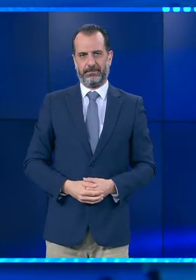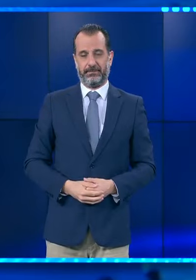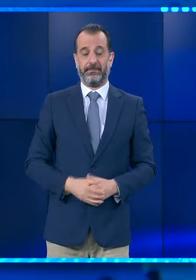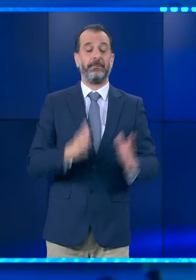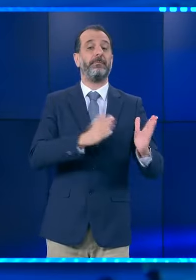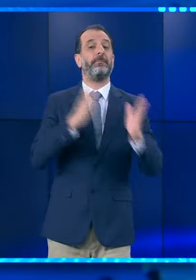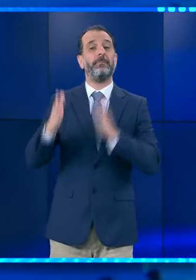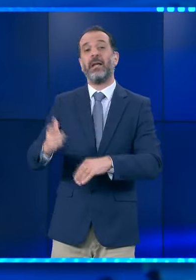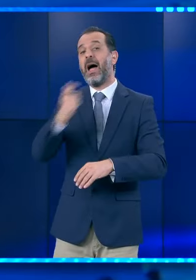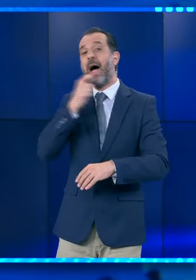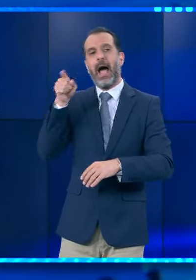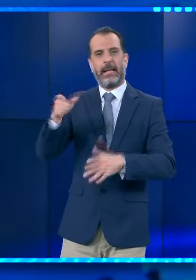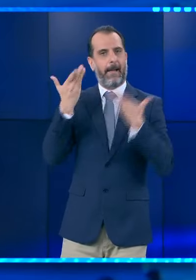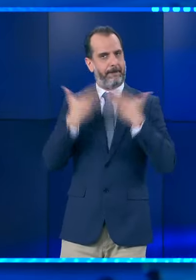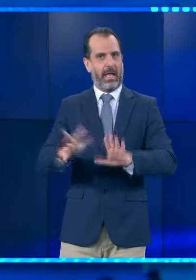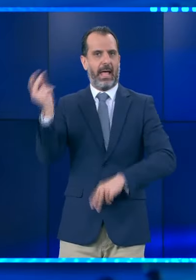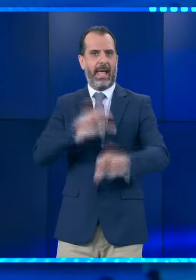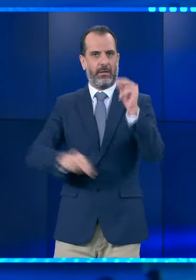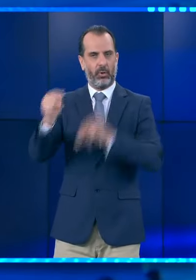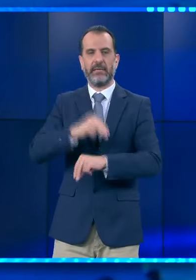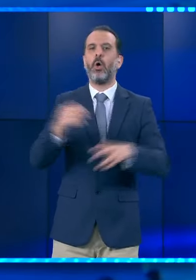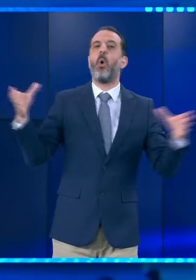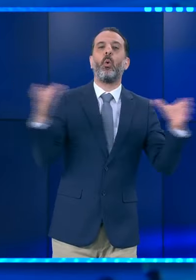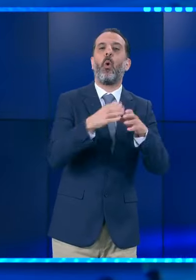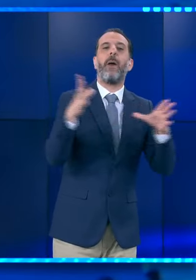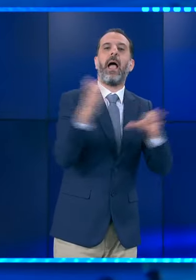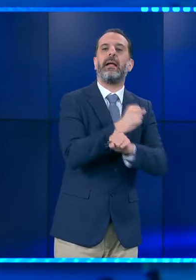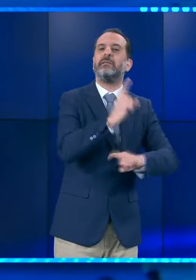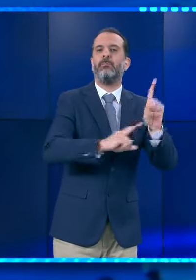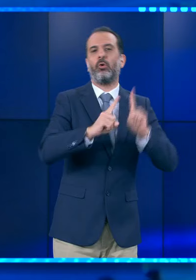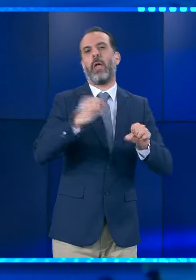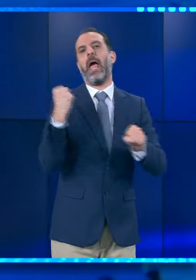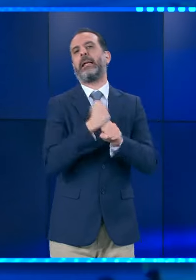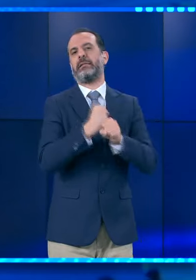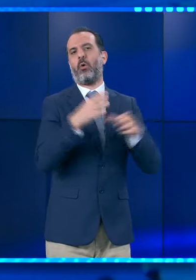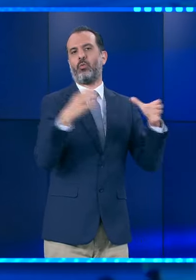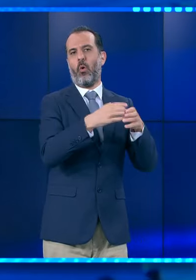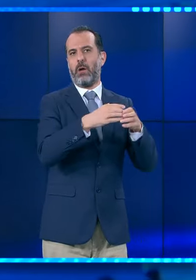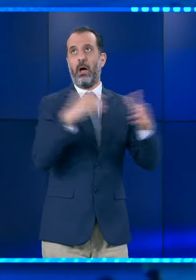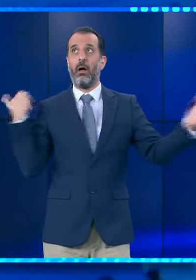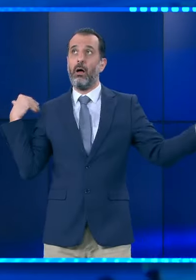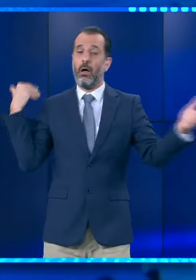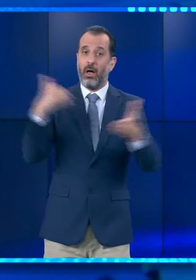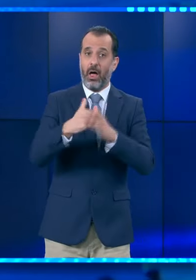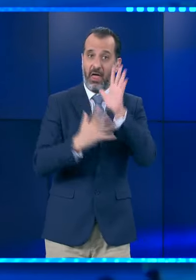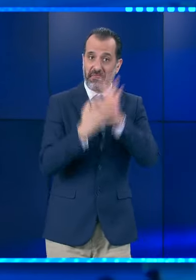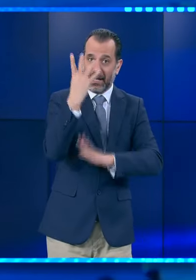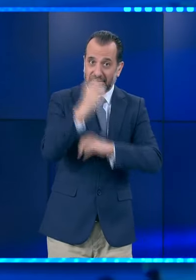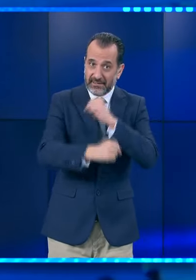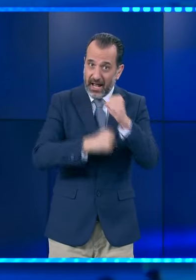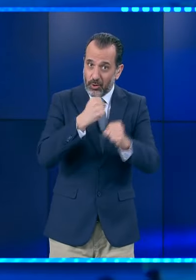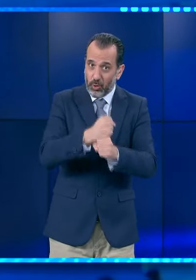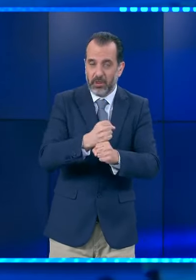Στην Αγγλία τώρα, η σαρωτική νήκη των εργατικών στις χθεσινές Βρετανικές εκλογές τους φέρνει στην εξουσία μετά από 14 χρόνια